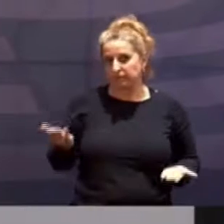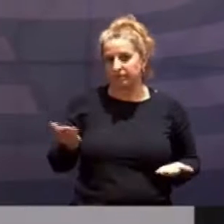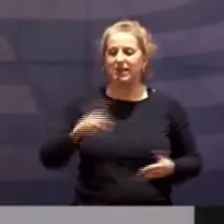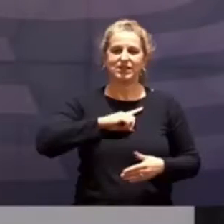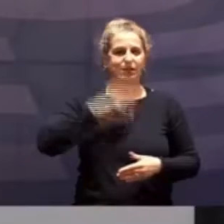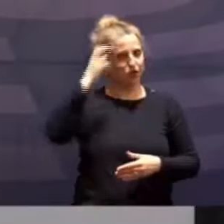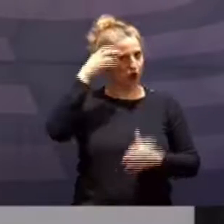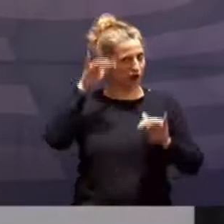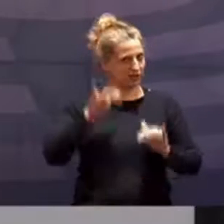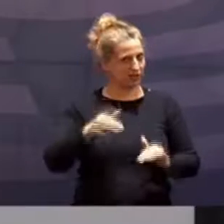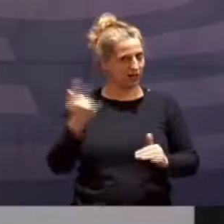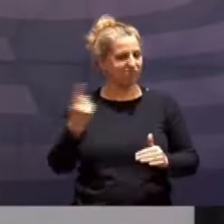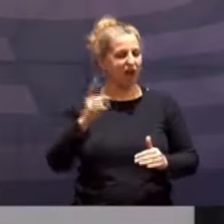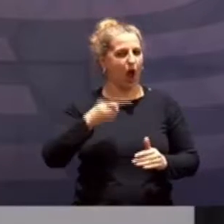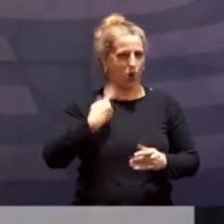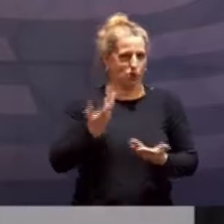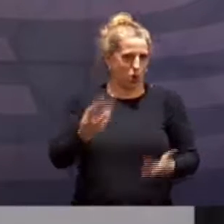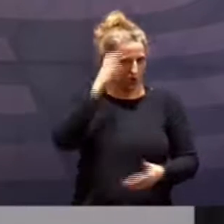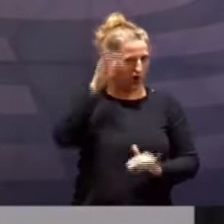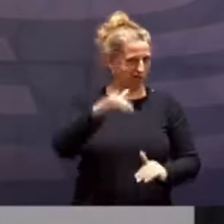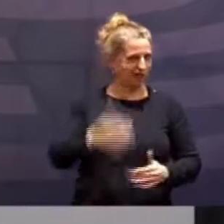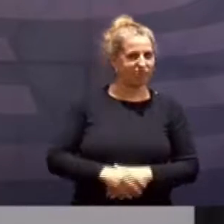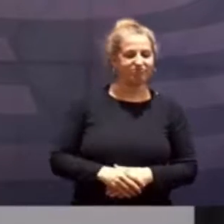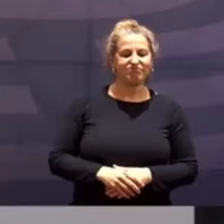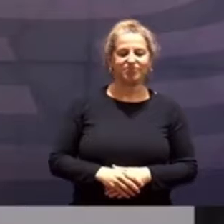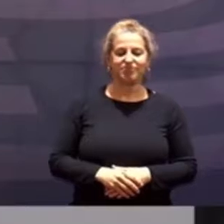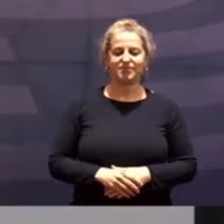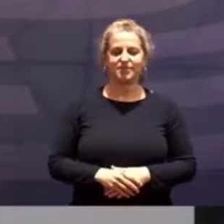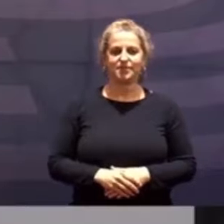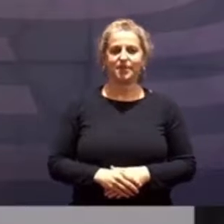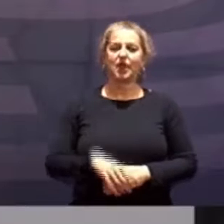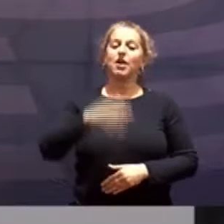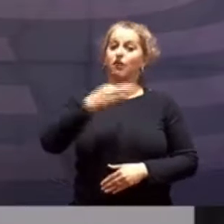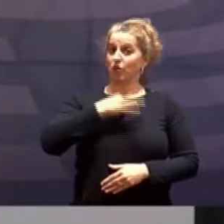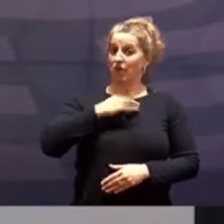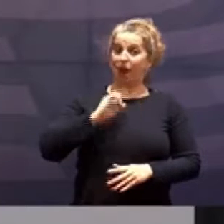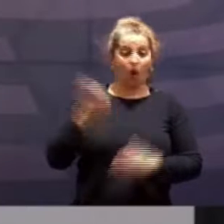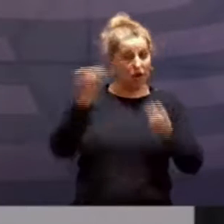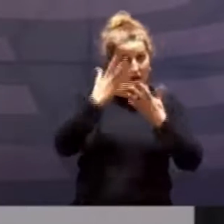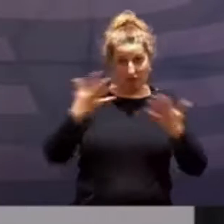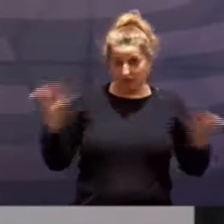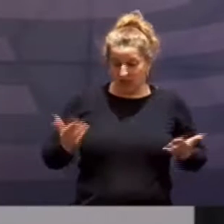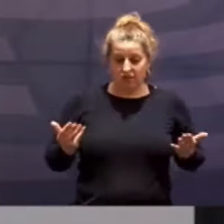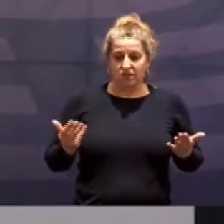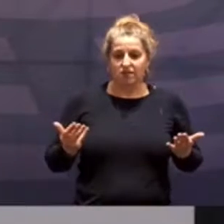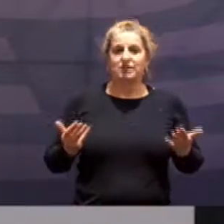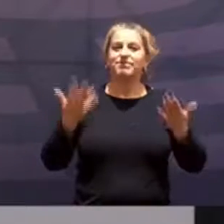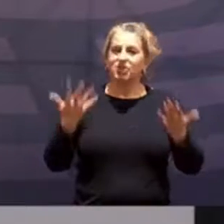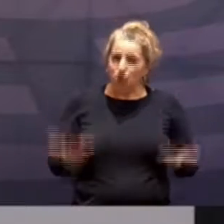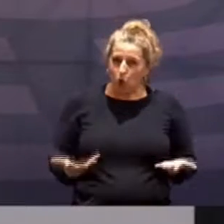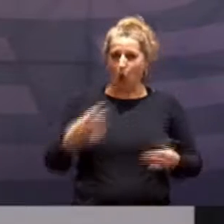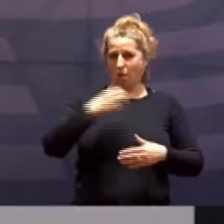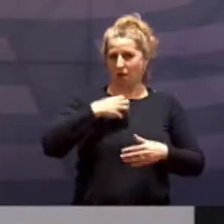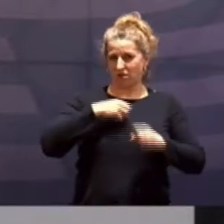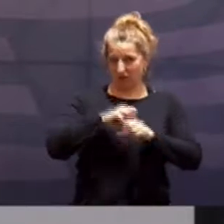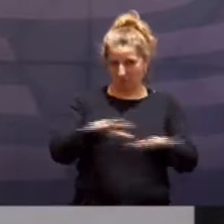Sorgen, die derzeit geäußert werden. Ich kann aber auch zum Ausdruck bringen, dass klar ist, dass eine derartige Pandemie eben